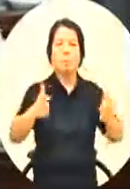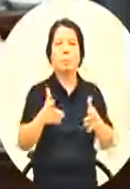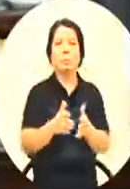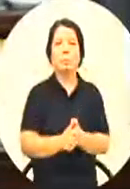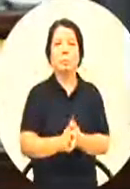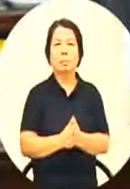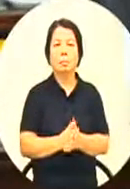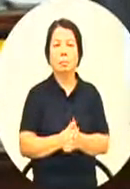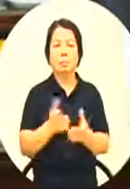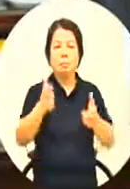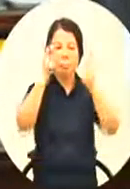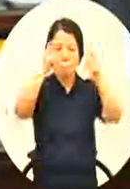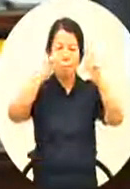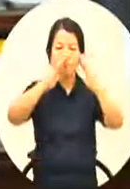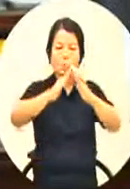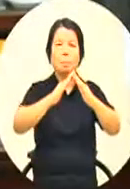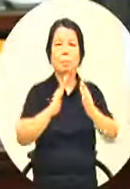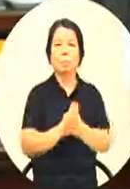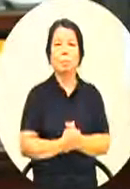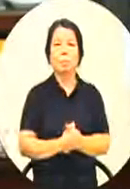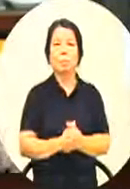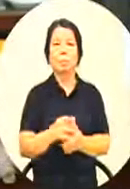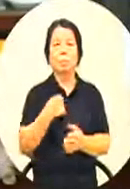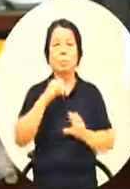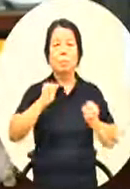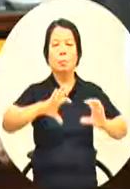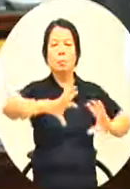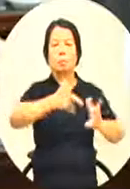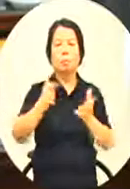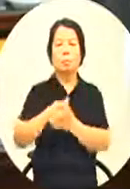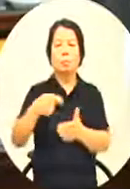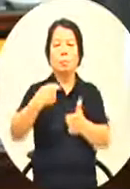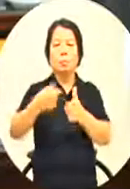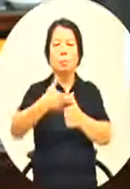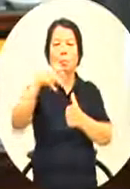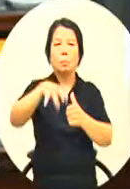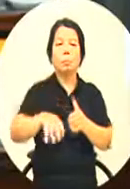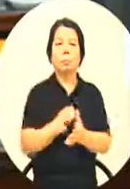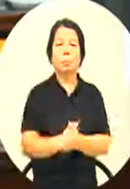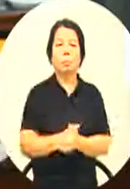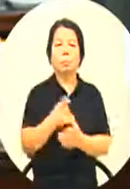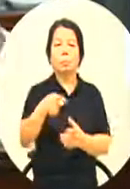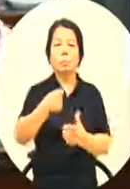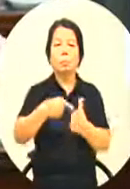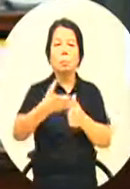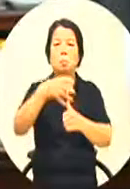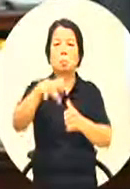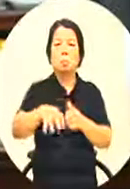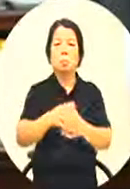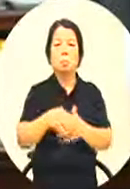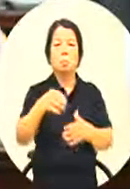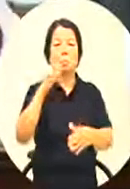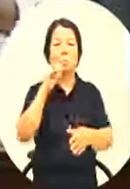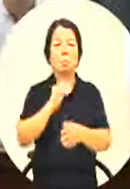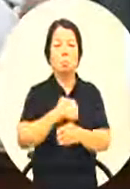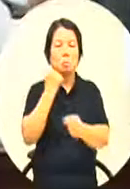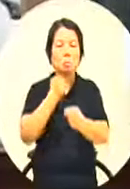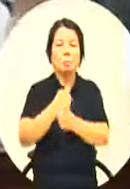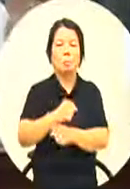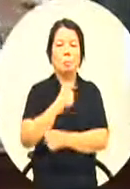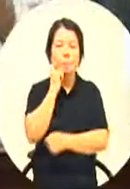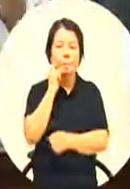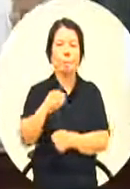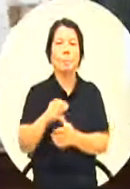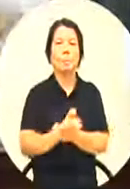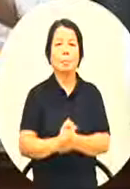一个高雄市我不是一个国家教育部我告诉你教育部也做不来我最近又读一本书越大的公